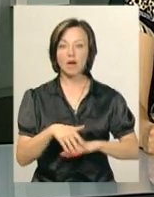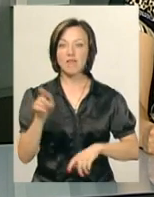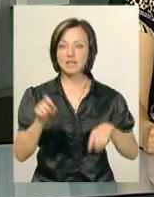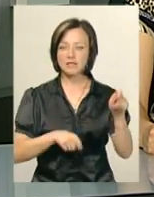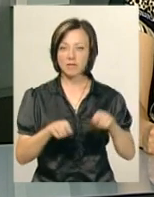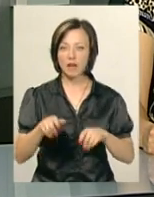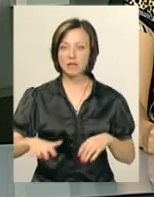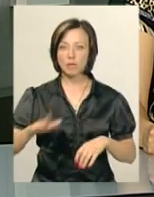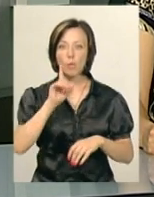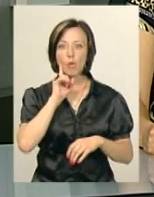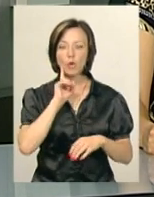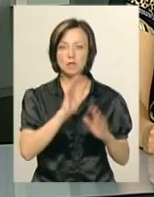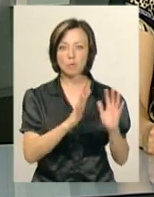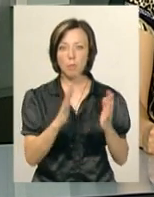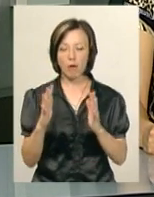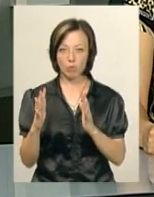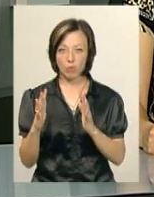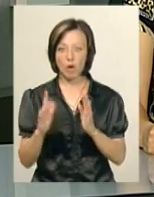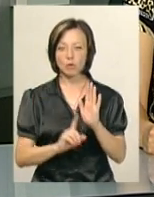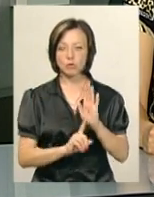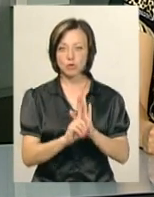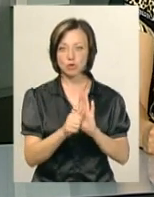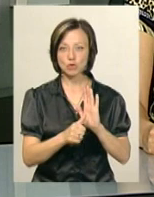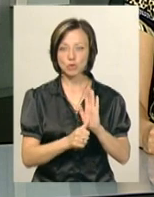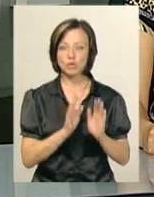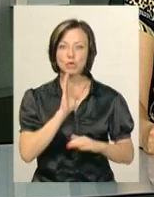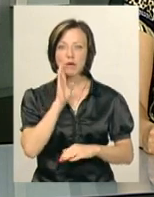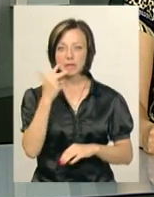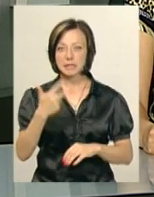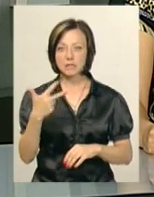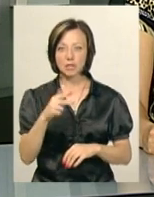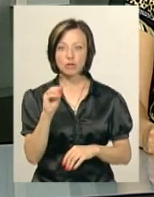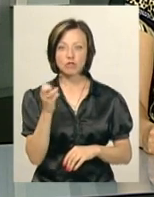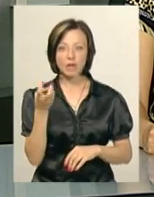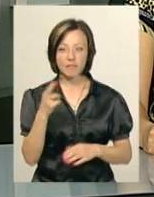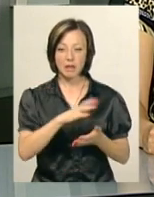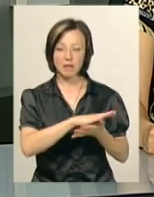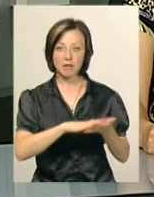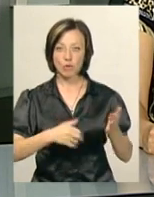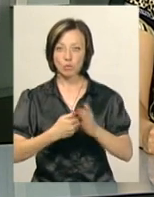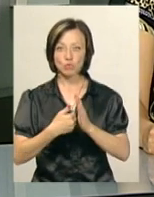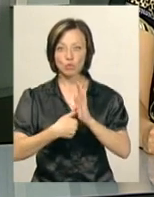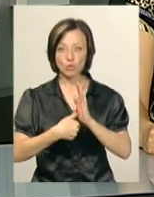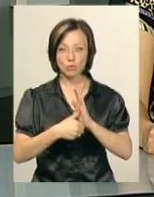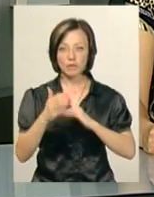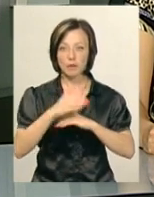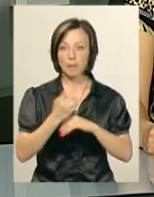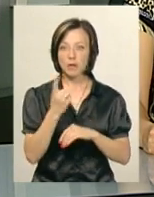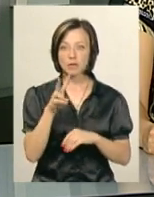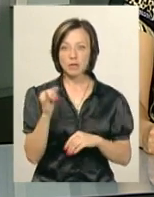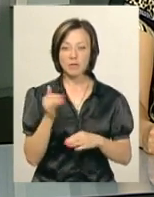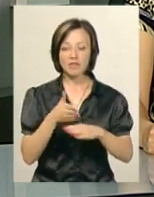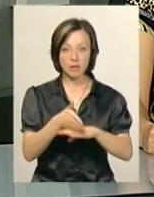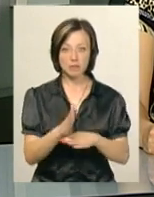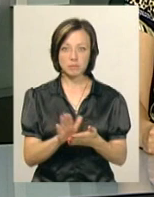проходитиме на території Молодіжного парку. Розпочнеться із 6 ранку 30 червня і триватиме до 6 1 липня. Вхід на